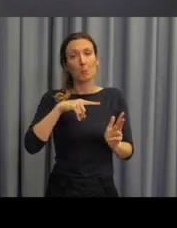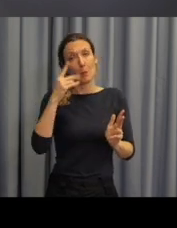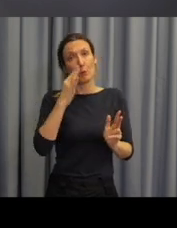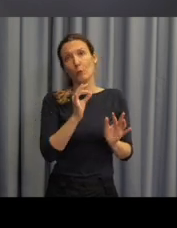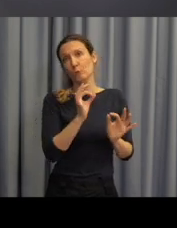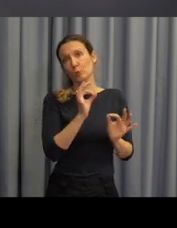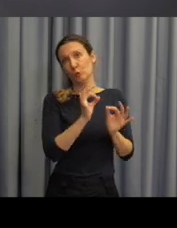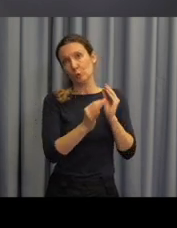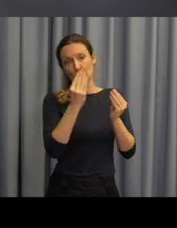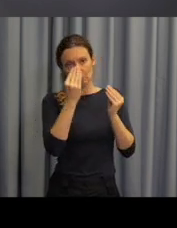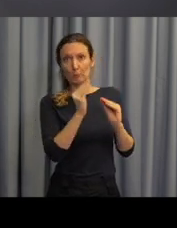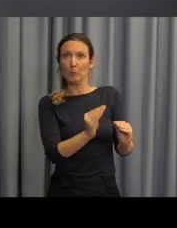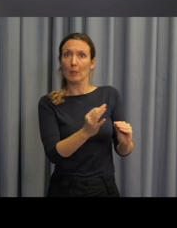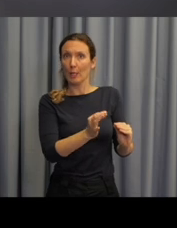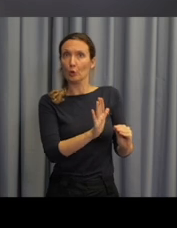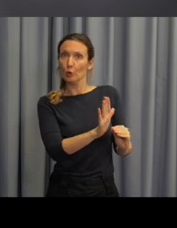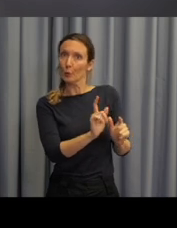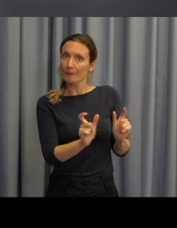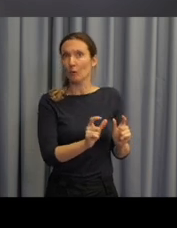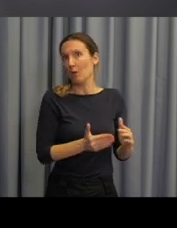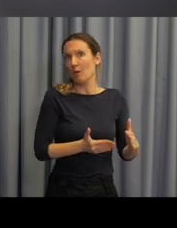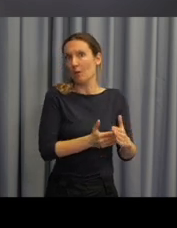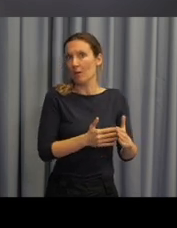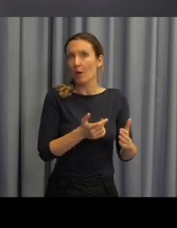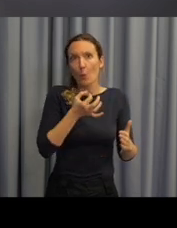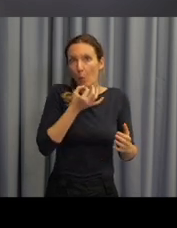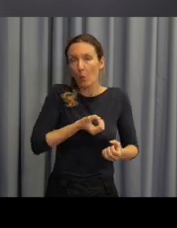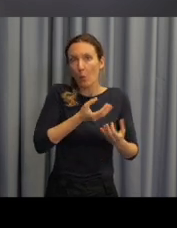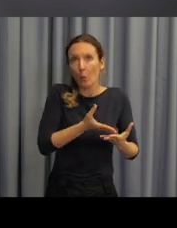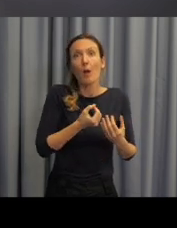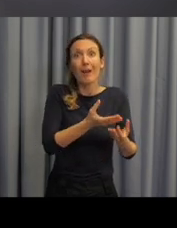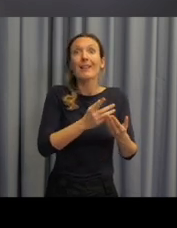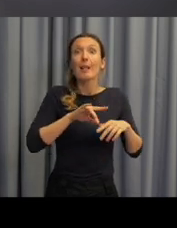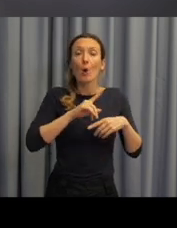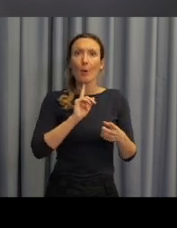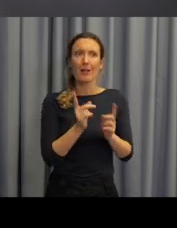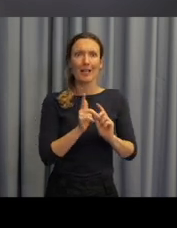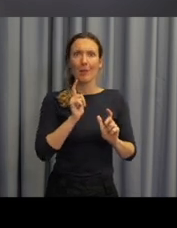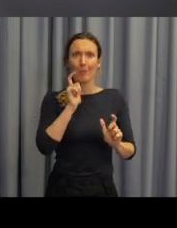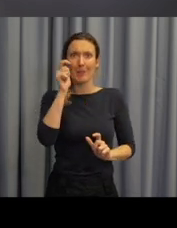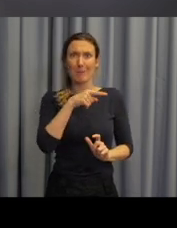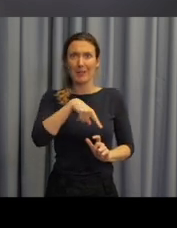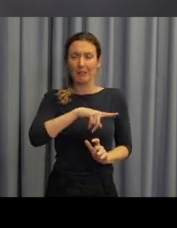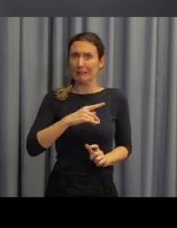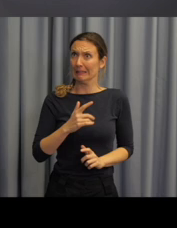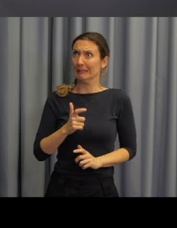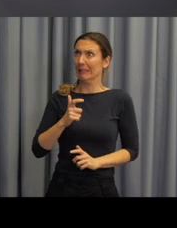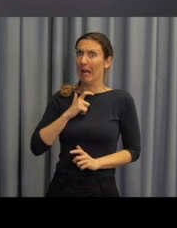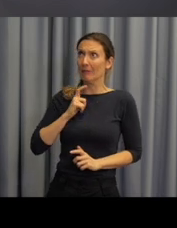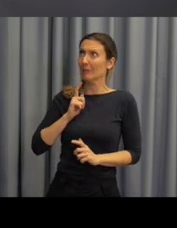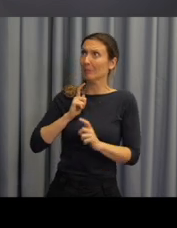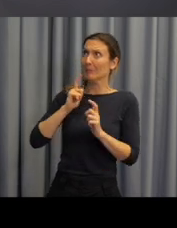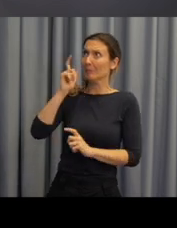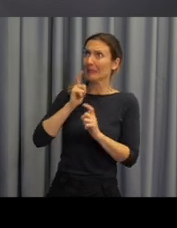interakci s těmito žáky a studenty tolerovat nebo naopak jim